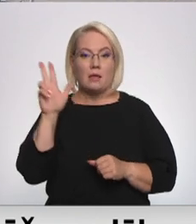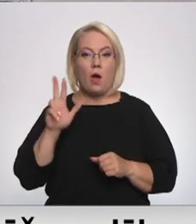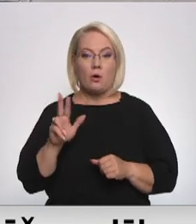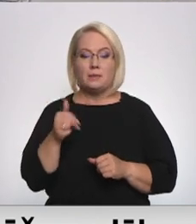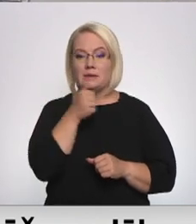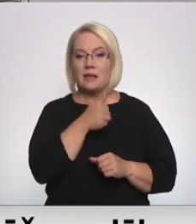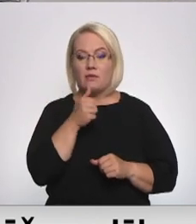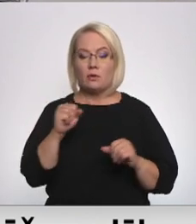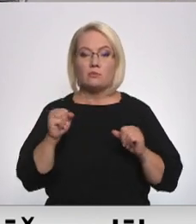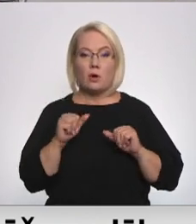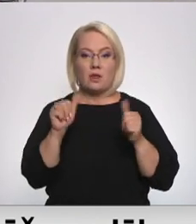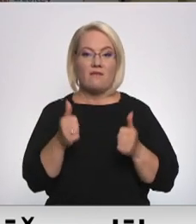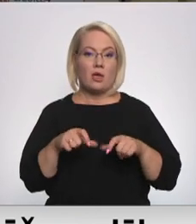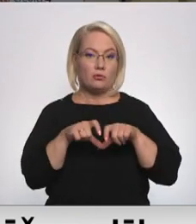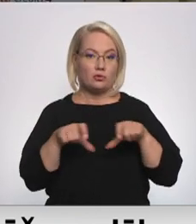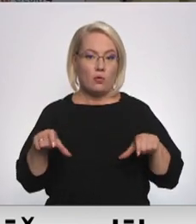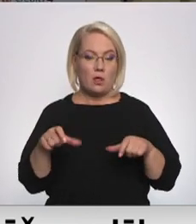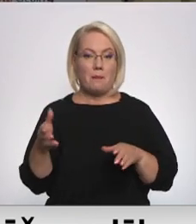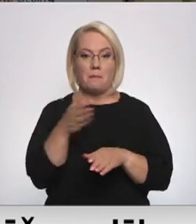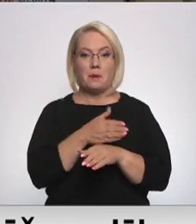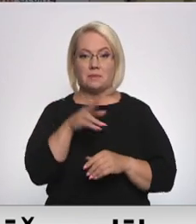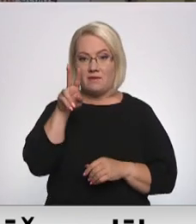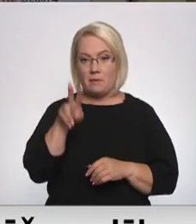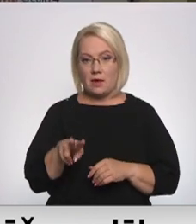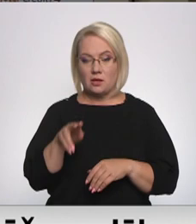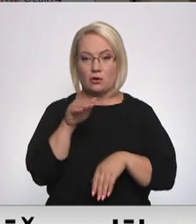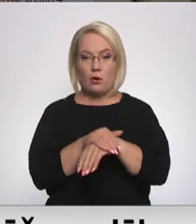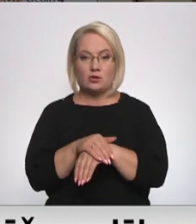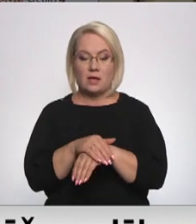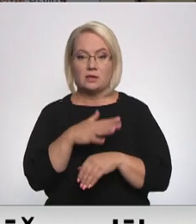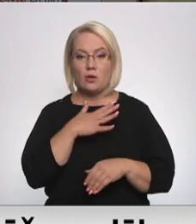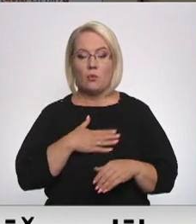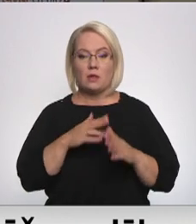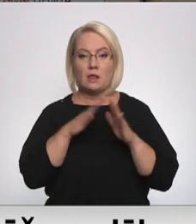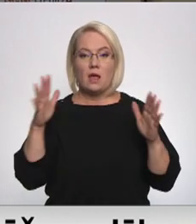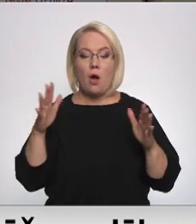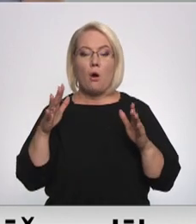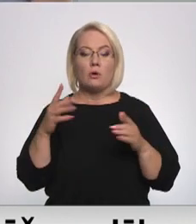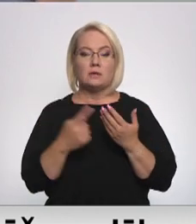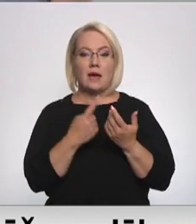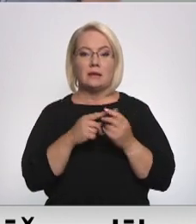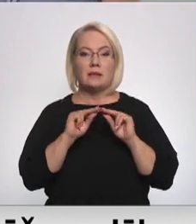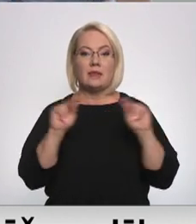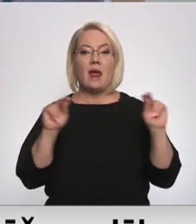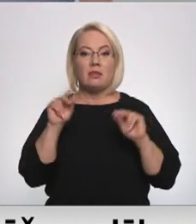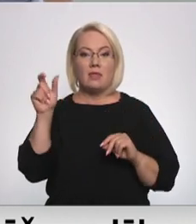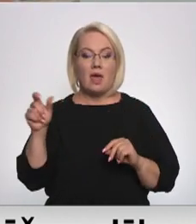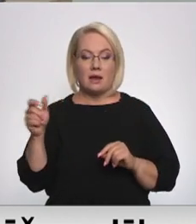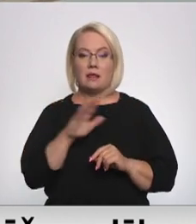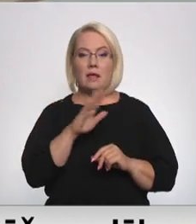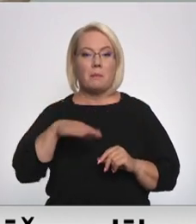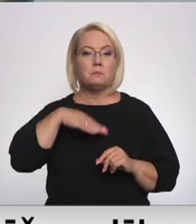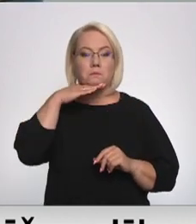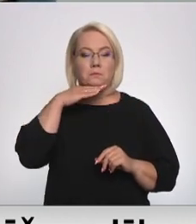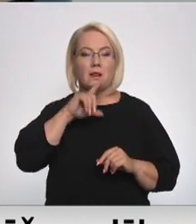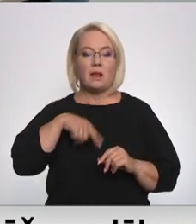individuālo sporta veidu skolā, kur pirms diviem mēnešiem konstatēts ievērojums skaidrs treneri, kuriem nebija pietiekamas Latviešu valodas